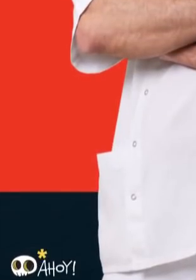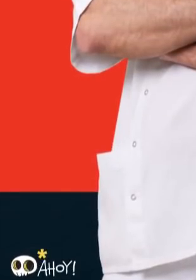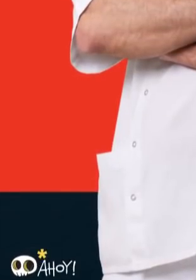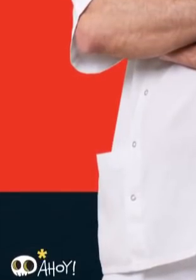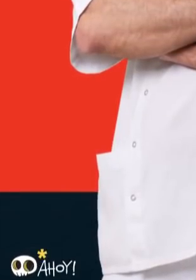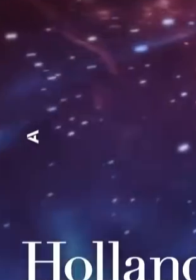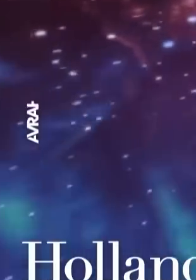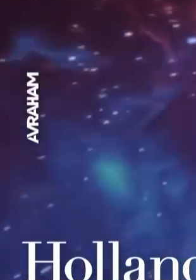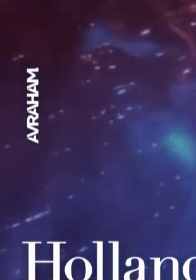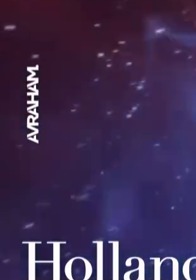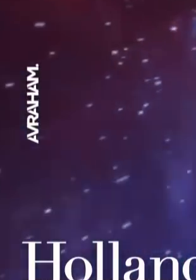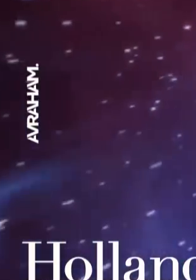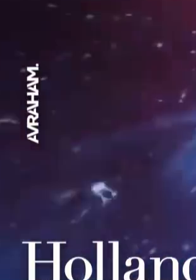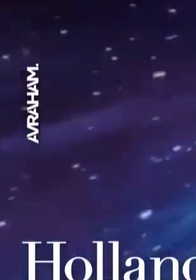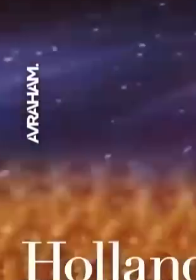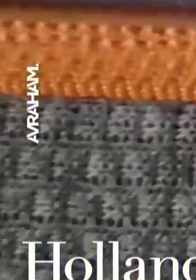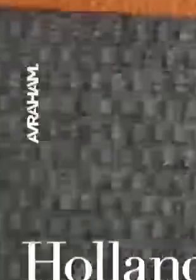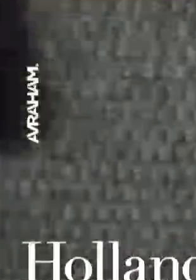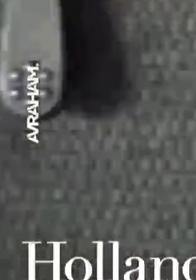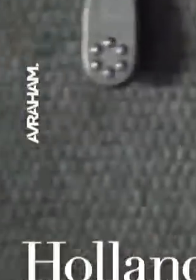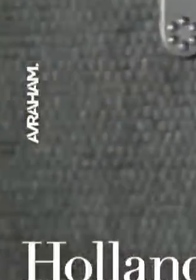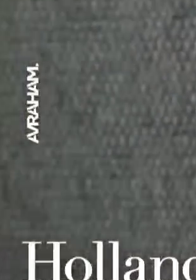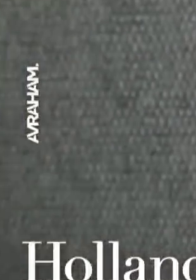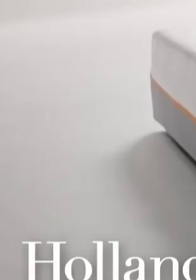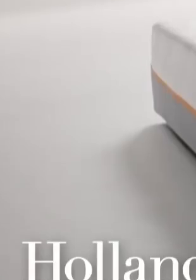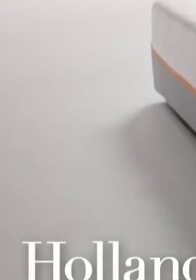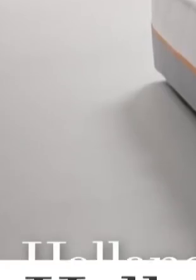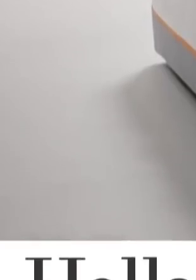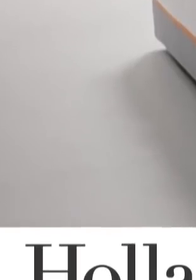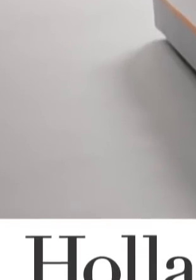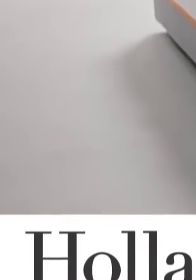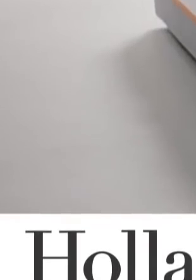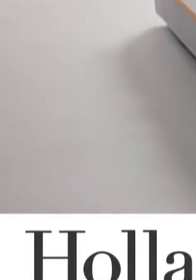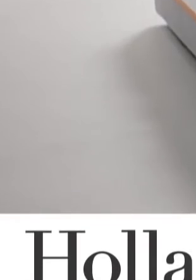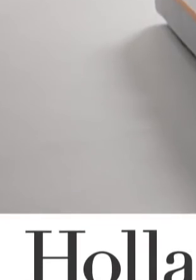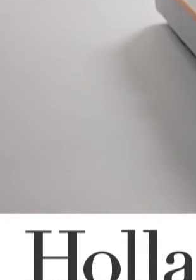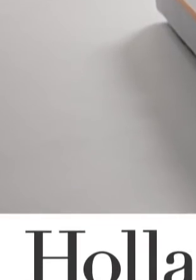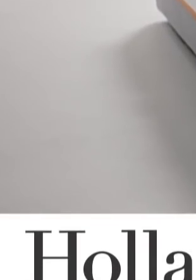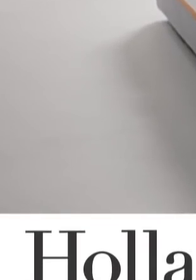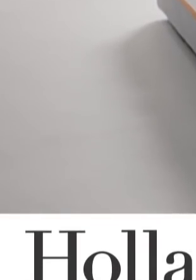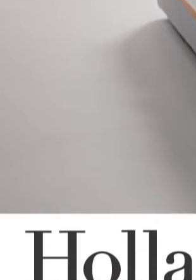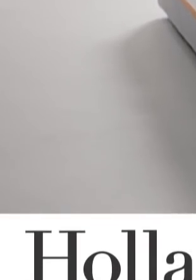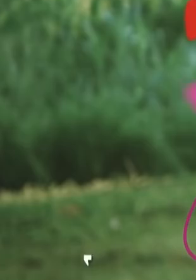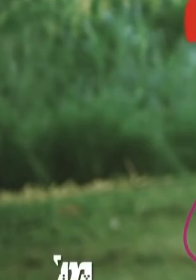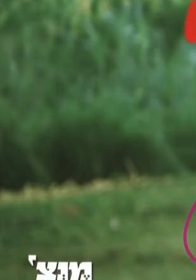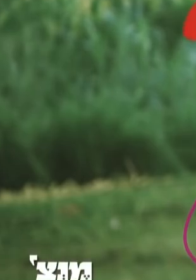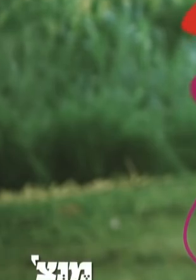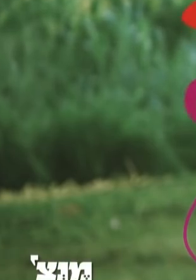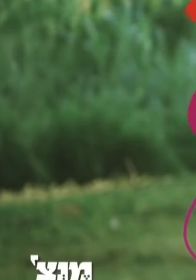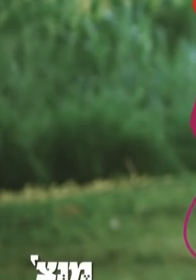לדוקטור בלן. מנסה אל חדר השינה שלכם. מסרן תמבור הולנדיה, חבר ראיכל התעילה של טכנולוגיית החלל.